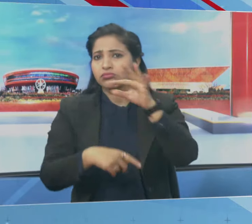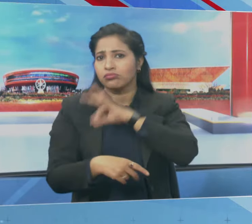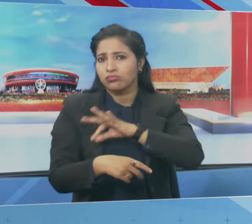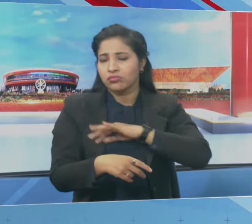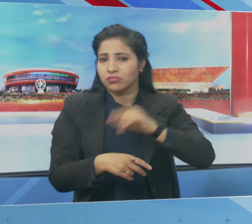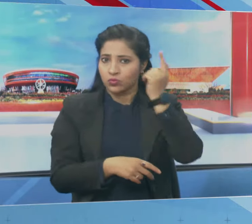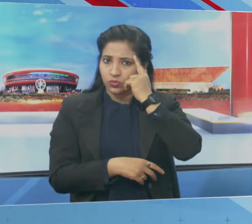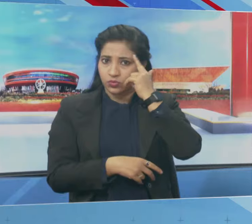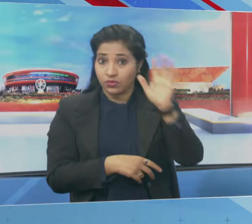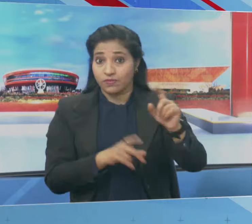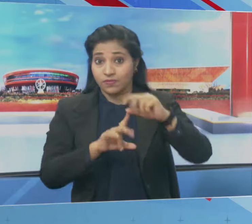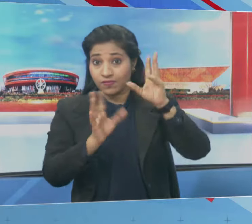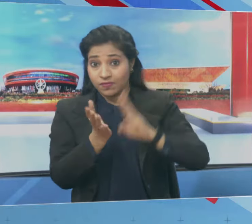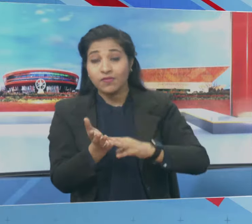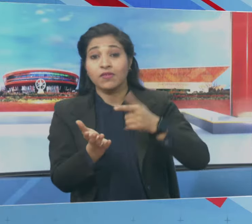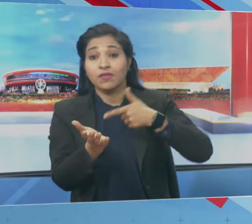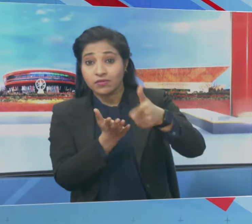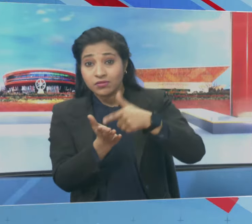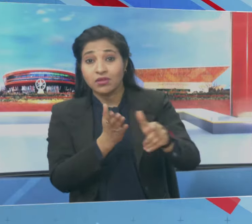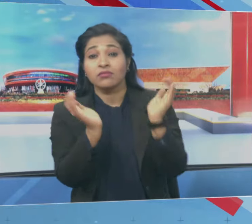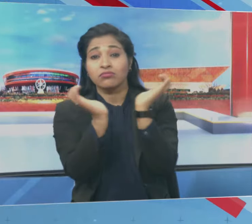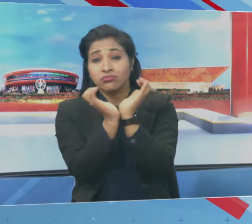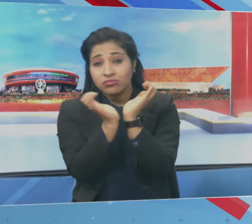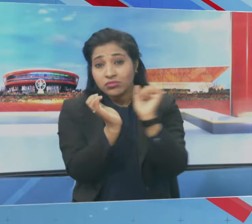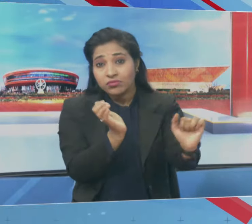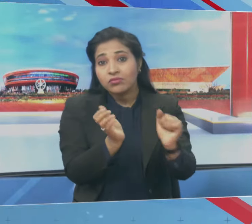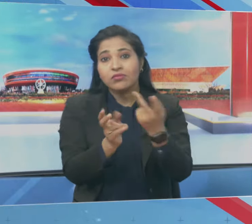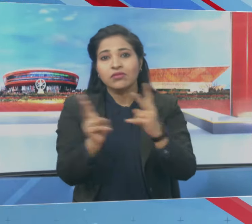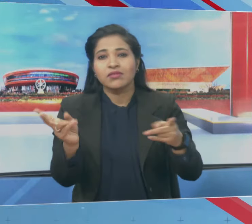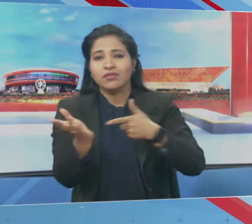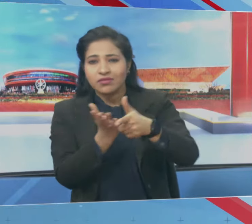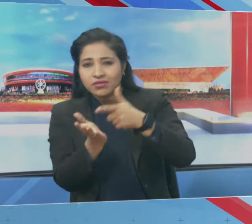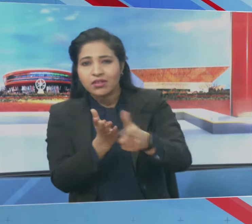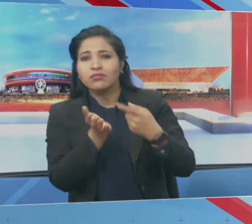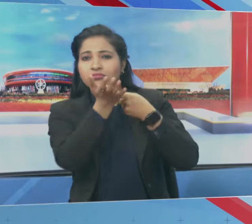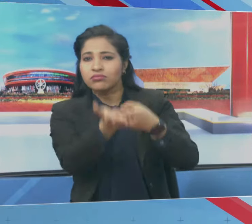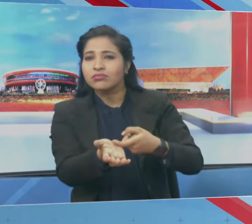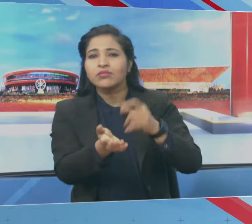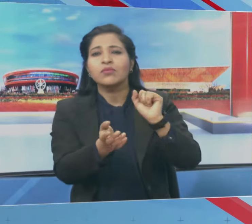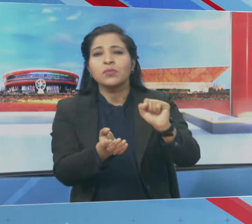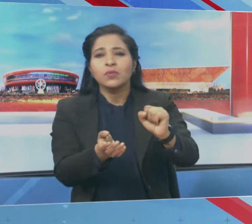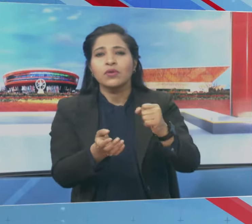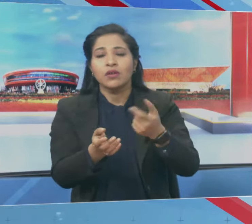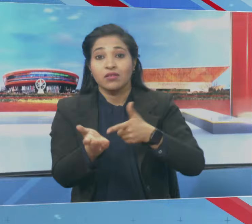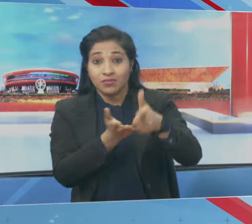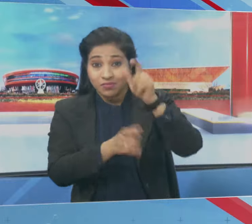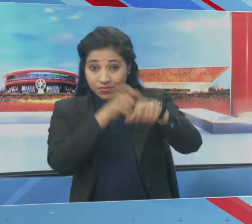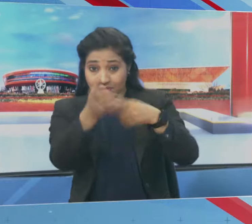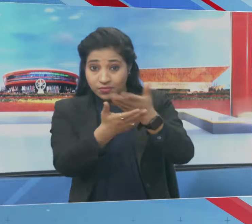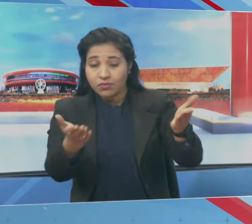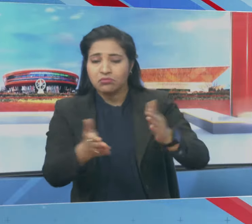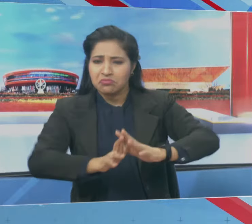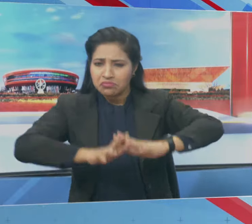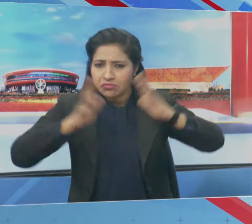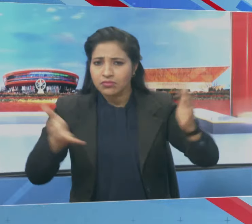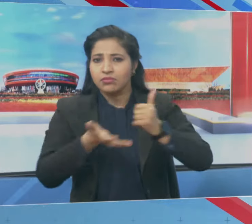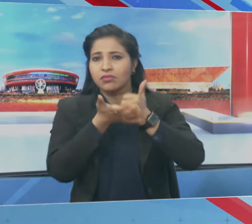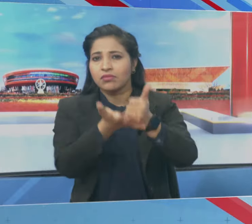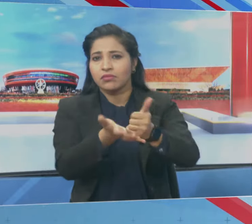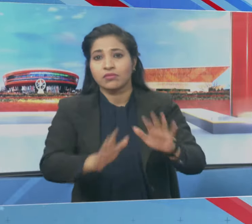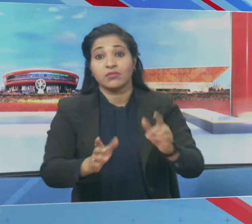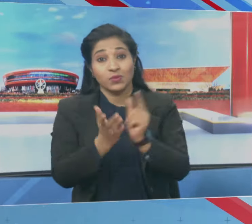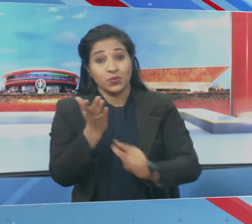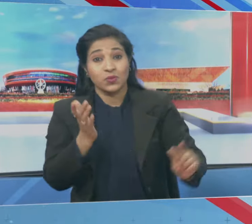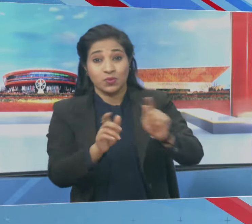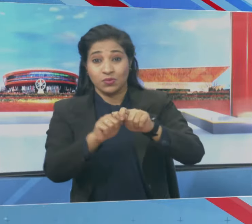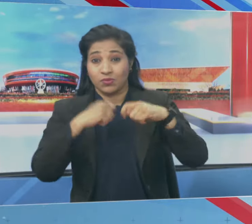हैं पीएम फसल बीमा योजना और किसान समन निधी के माध्यम से किसानों को बड़ी मदद दी गई है यूनियन के